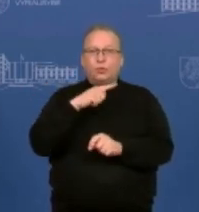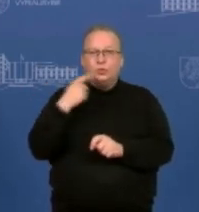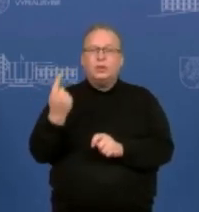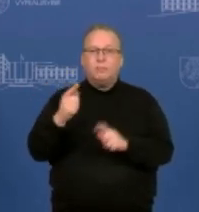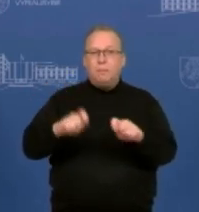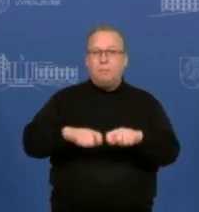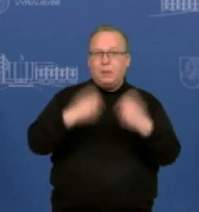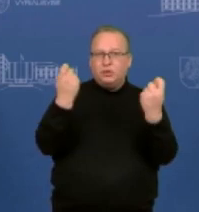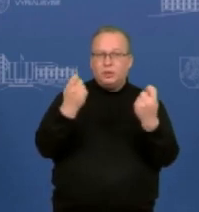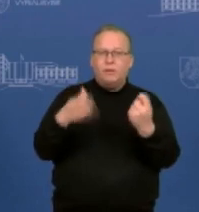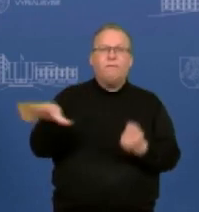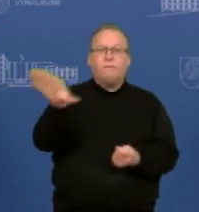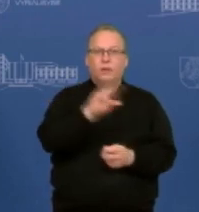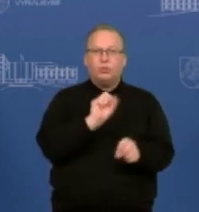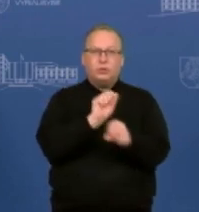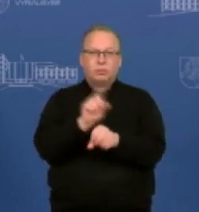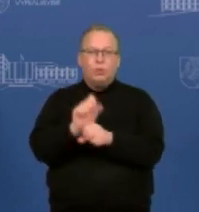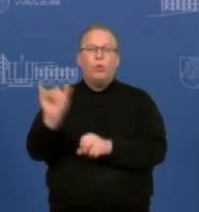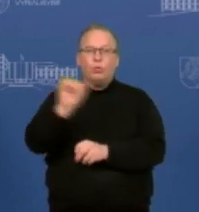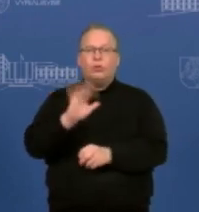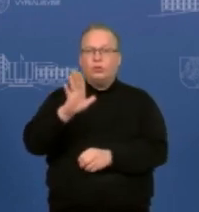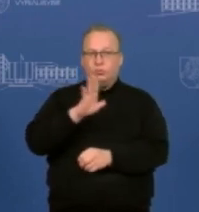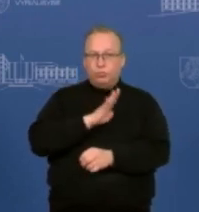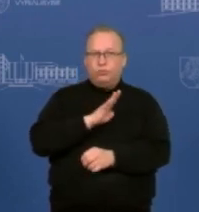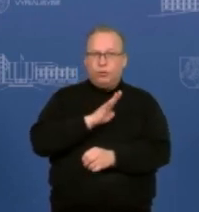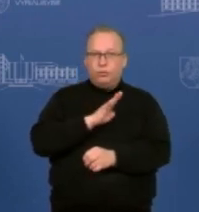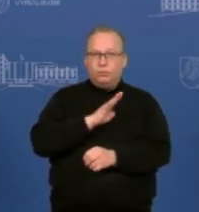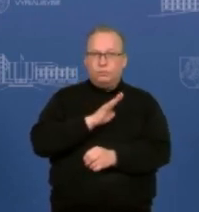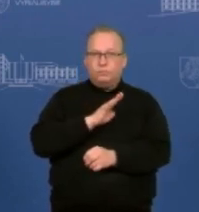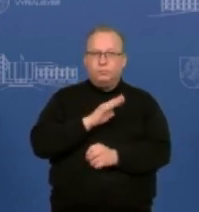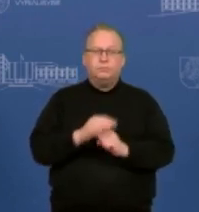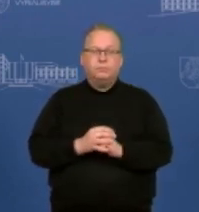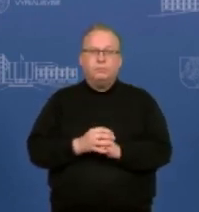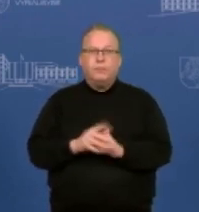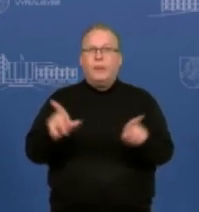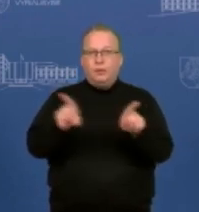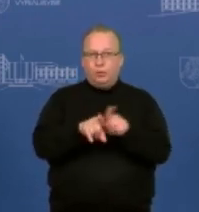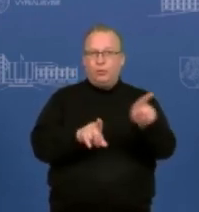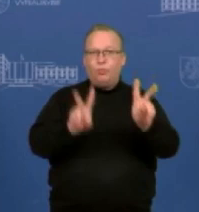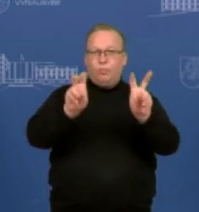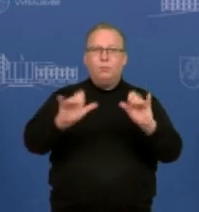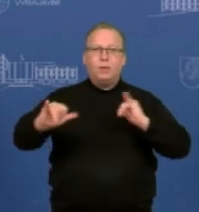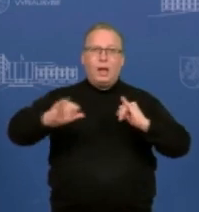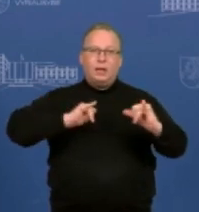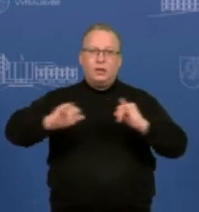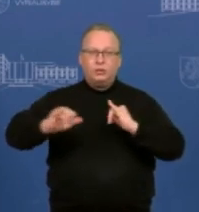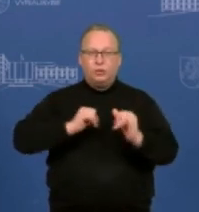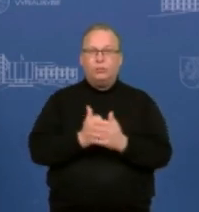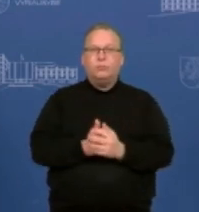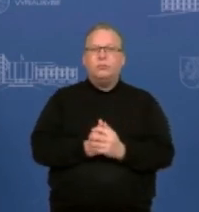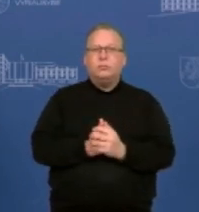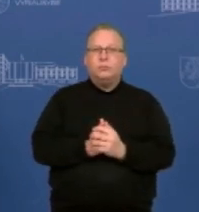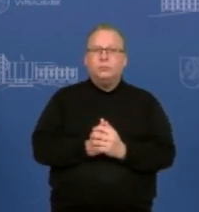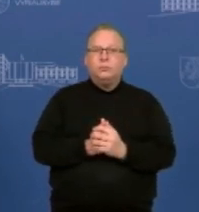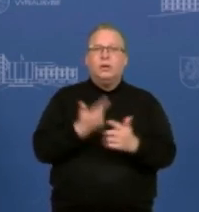visus savus įparegomus, kurios turė. Dėl tokio pabudžio atsipūdų humanitarniai,